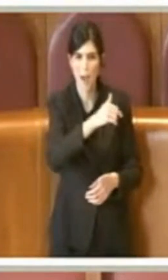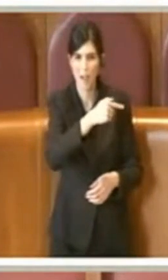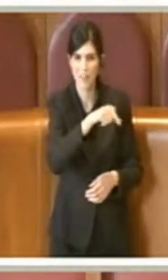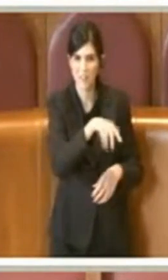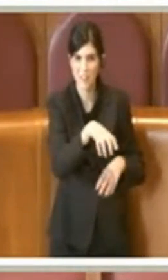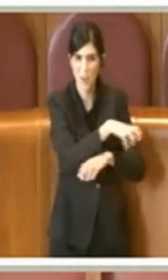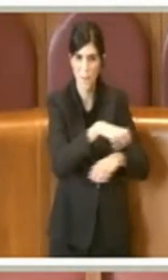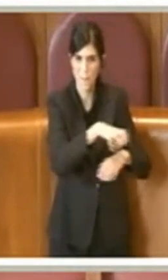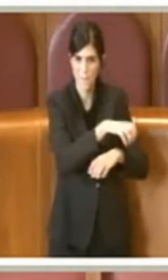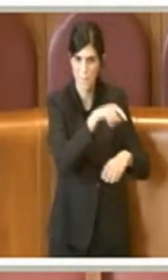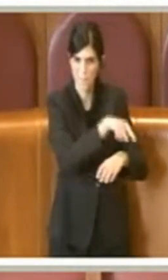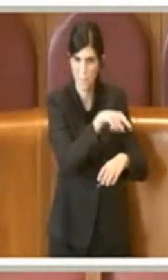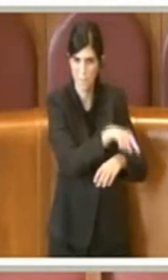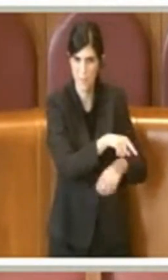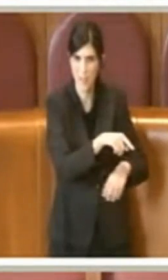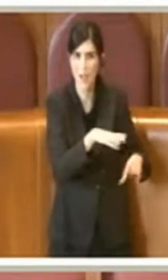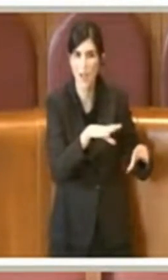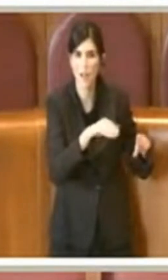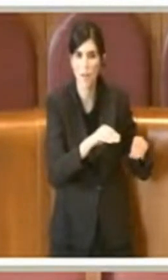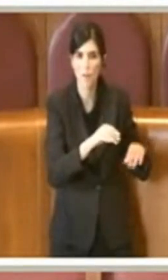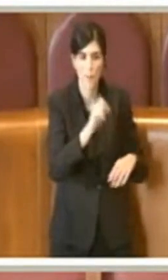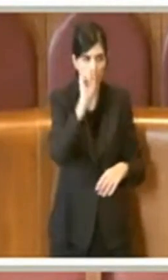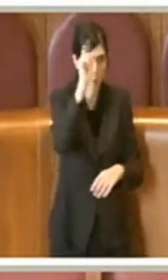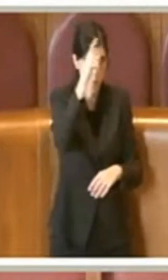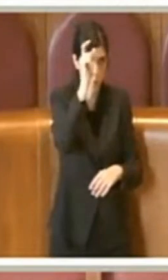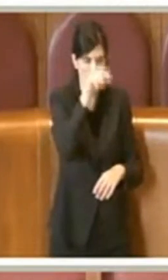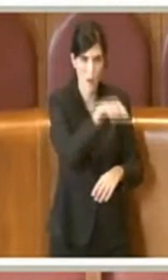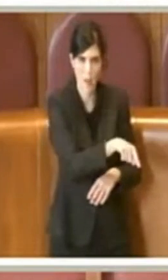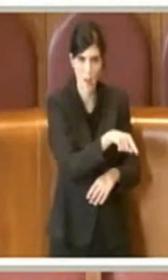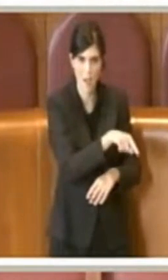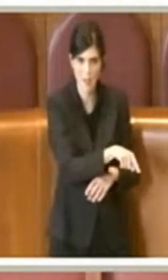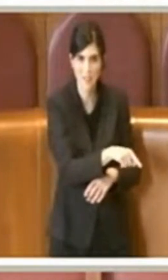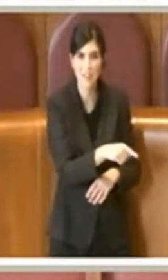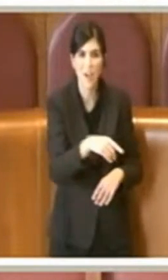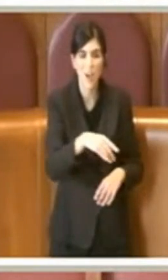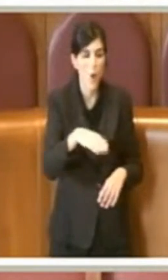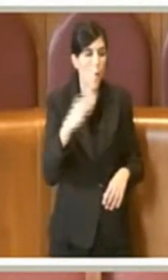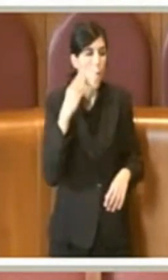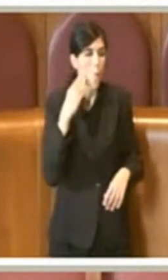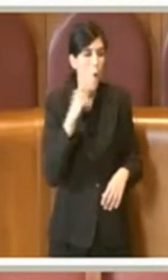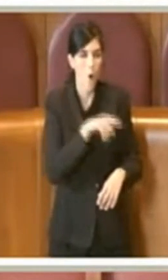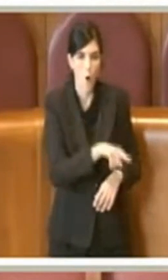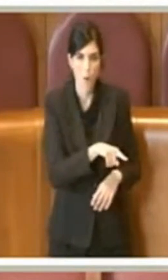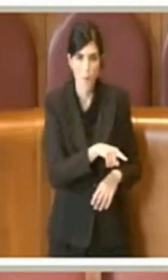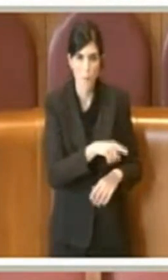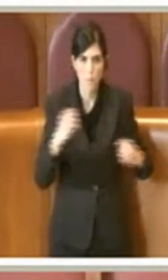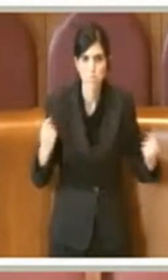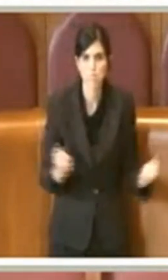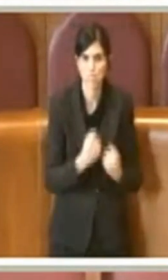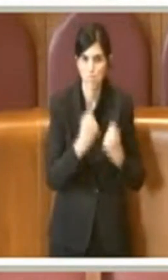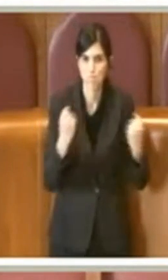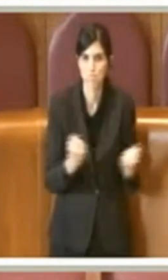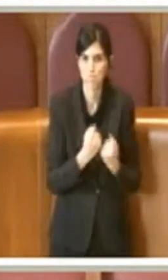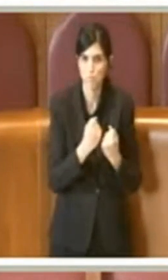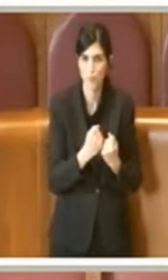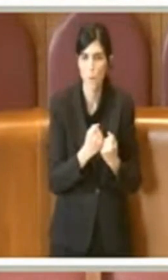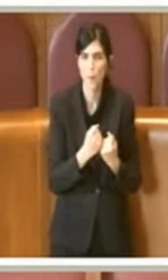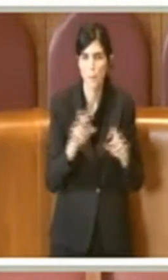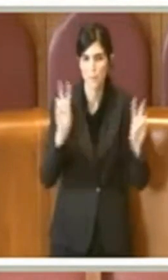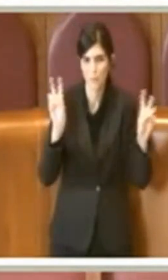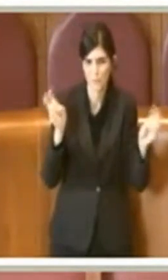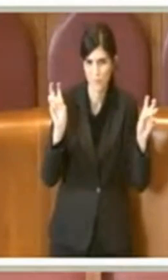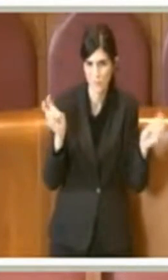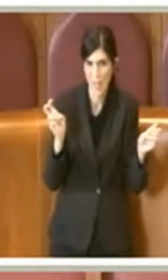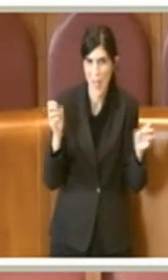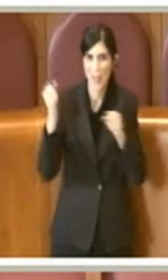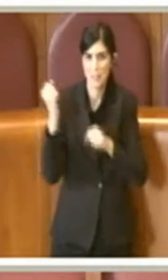vitruviano di Leonardo a Parigi. C'è un signore che ha sponsorizzato, sponsorizzato in termini istituzionali ovviamente,